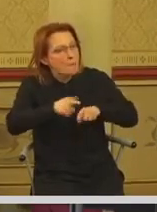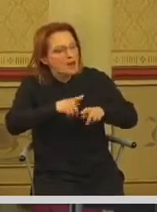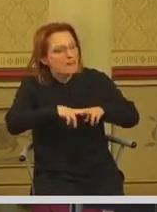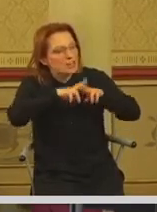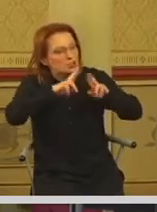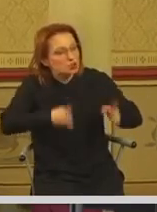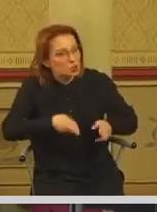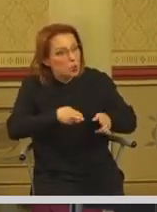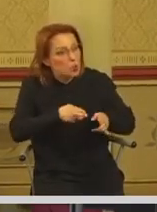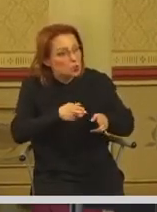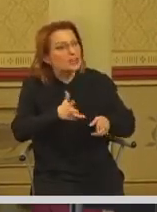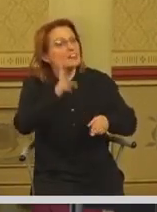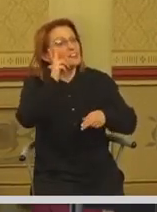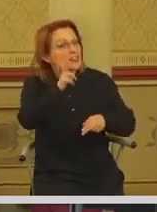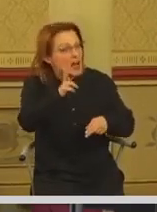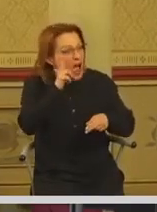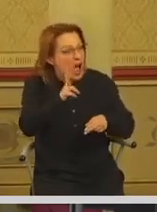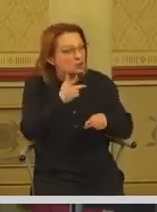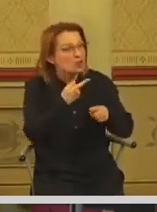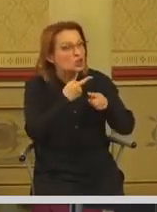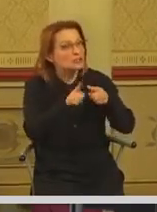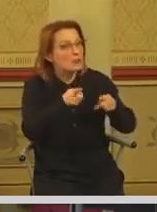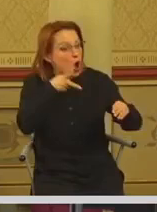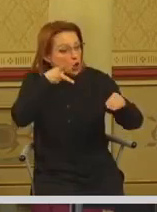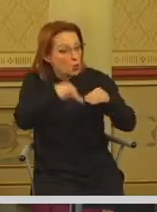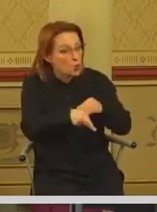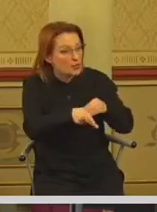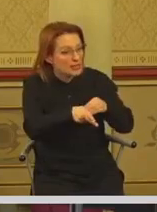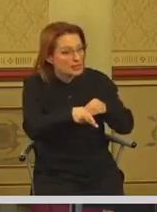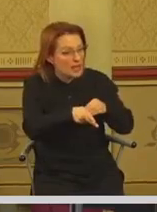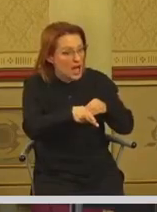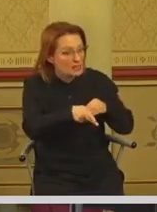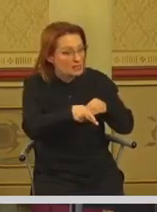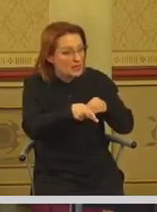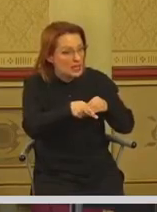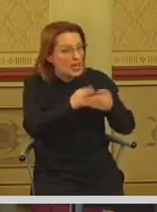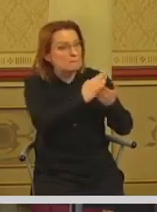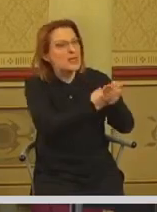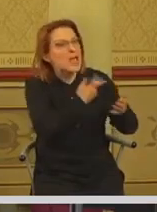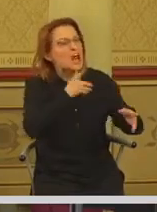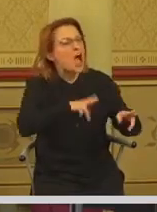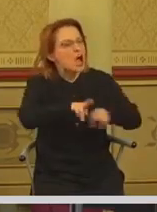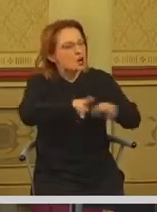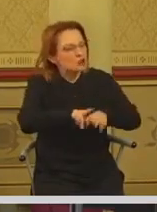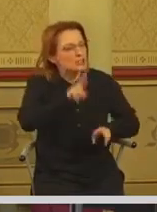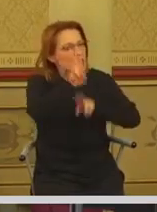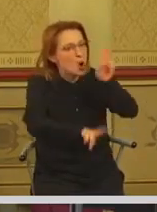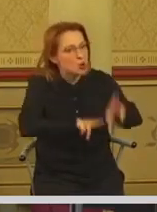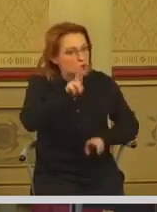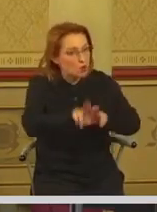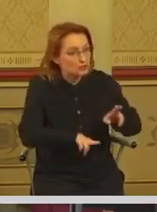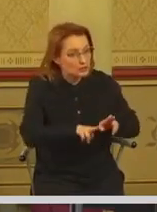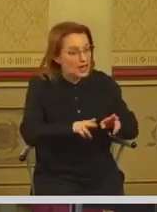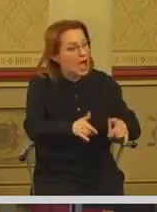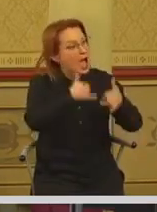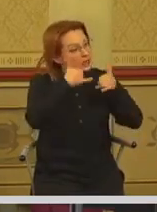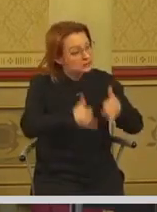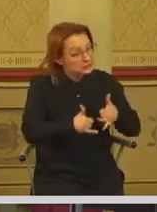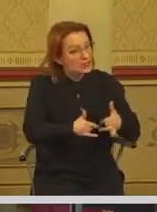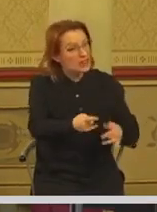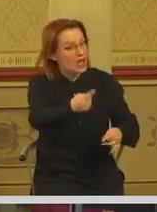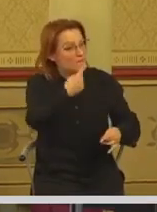za ukidanje mjere roditelj-odgojitelja. Očito je da su kompenzacijske mjere